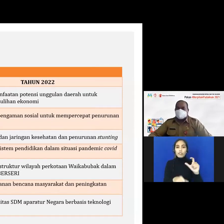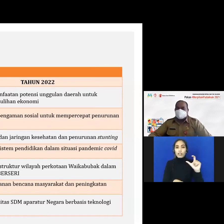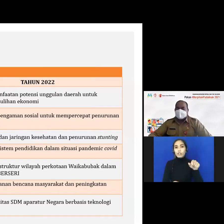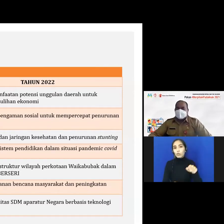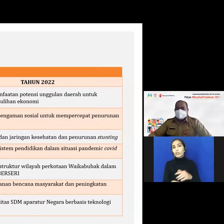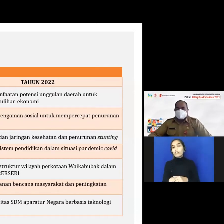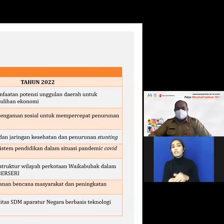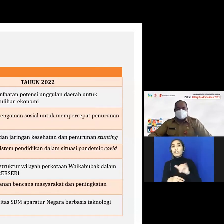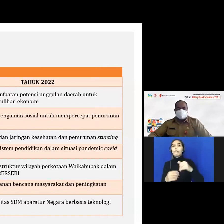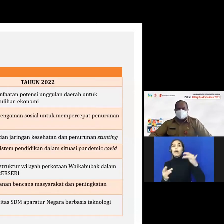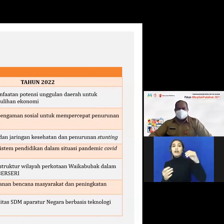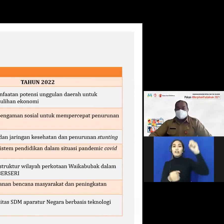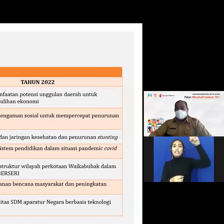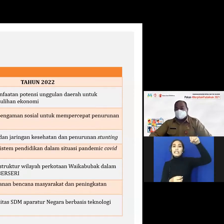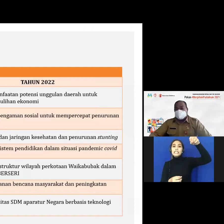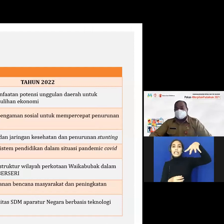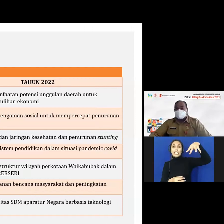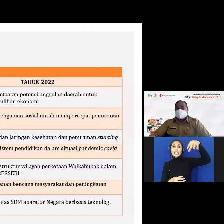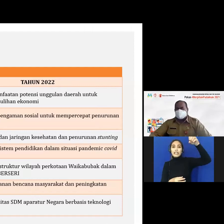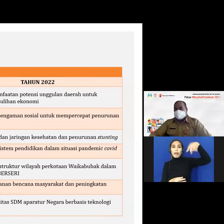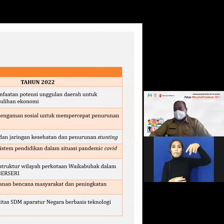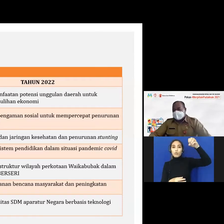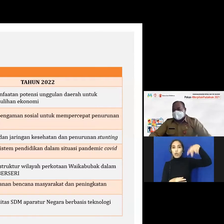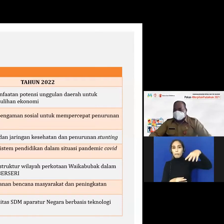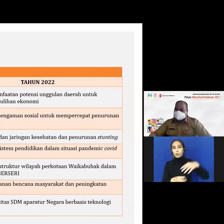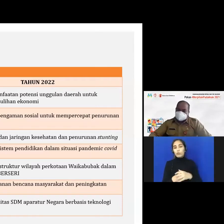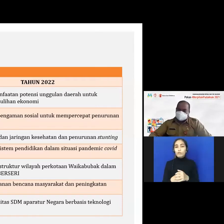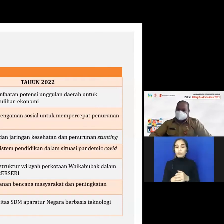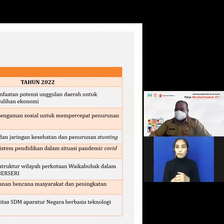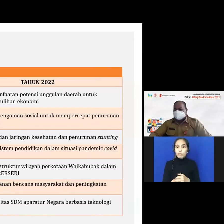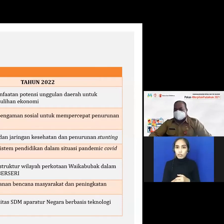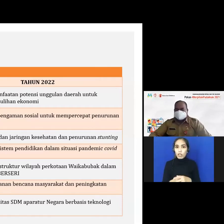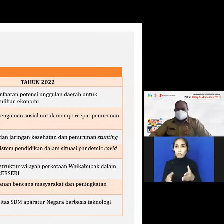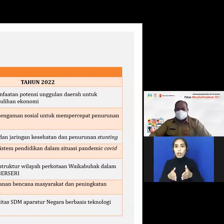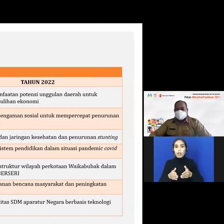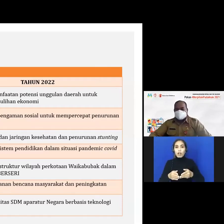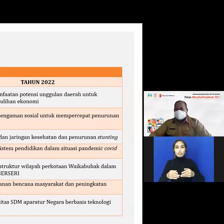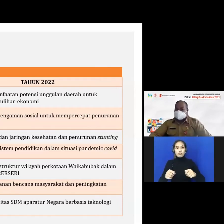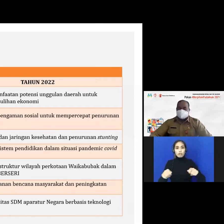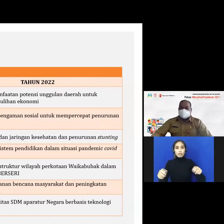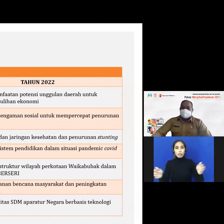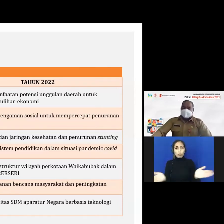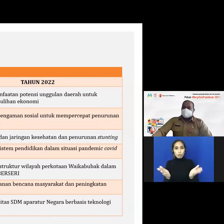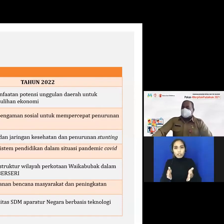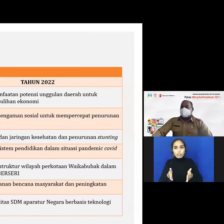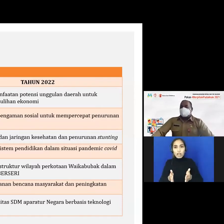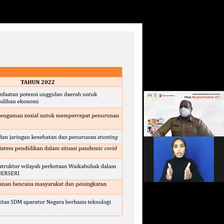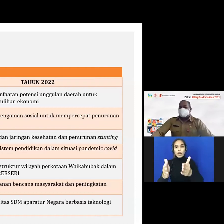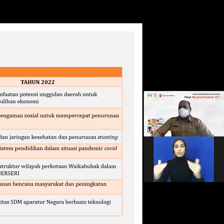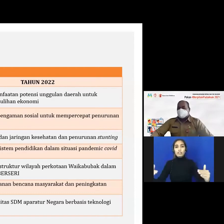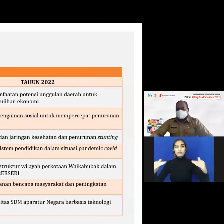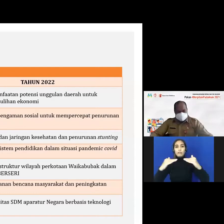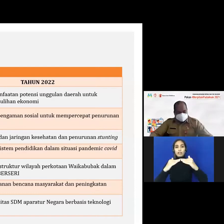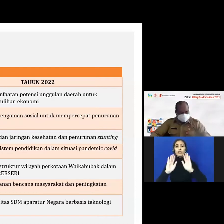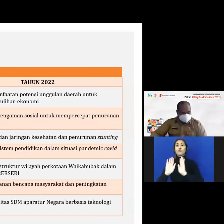sehingga kegiatan-kegiatan infrastruktur lain seperti bangun jalan jembatan dan sebagainya ya kita tunda dulu